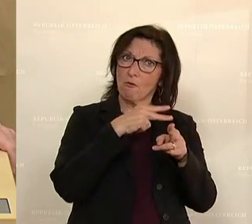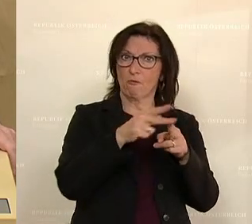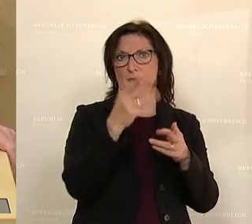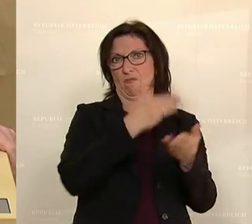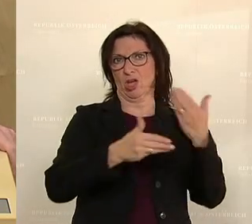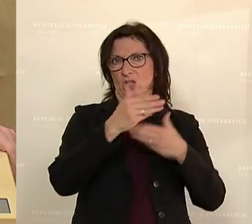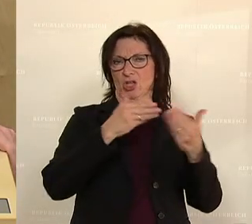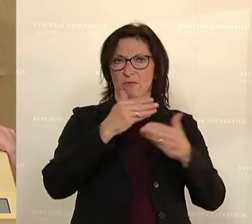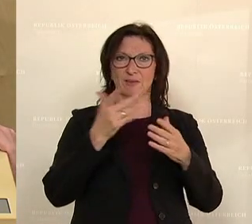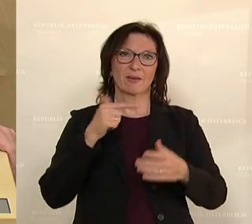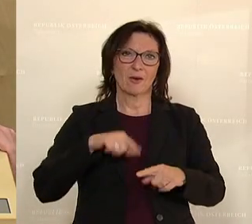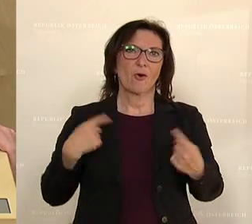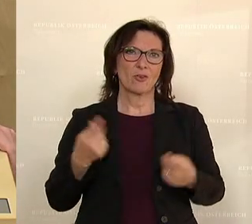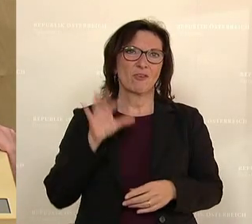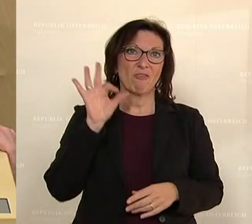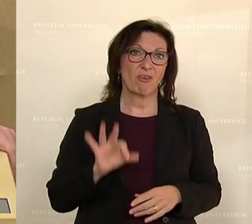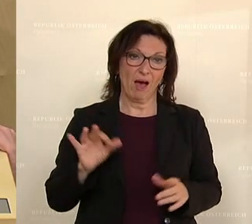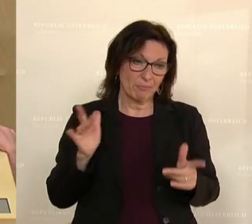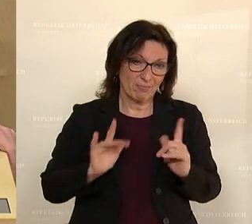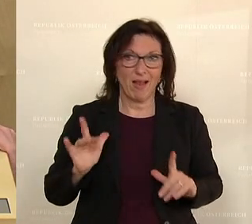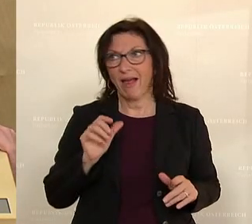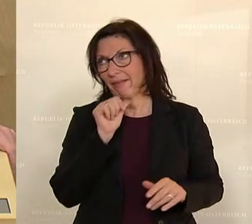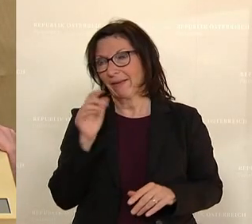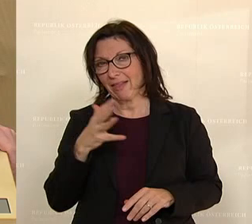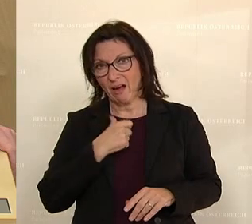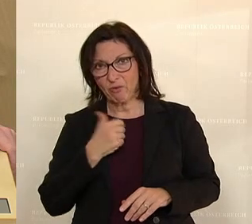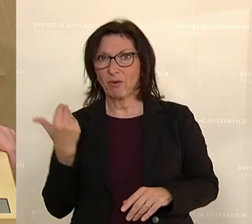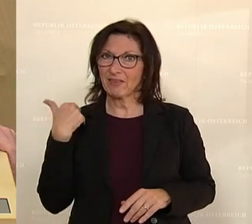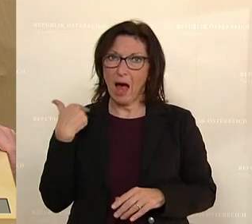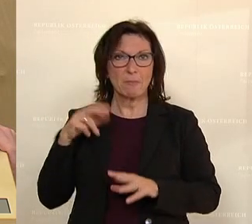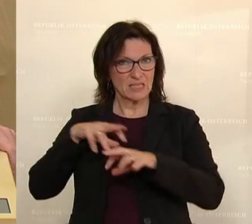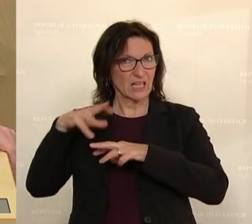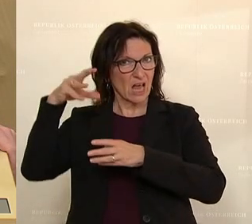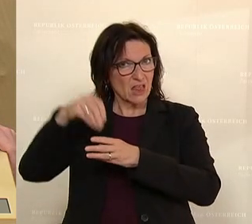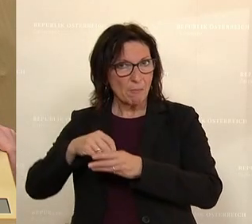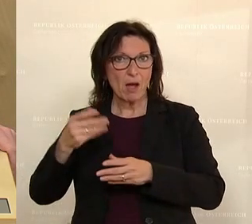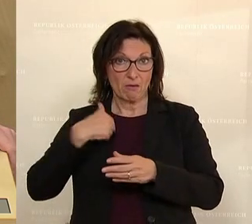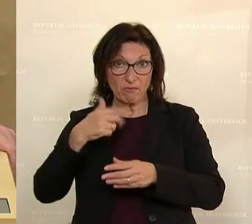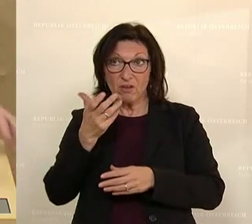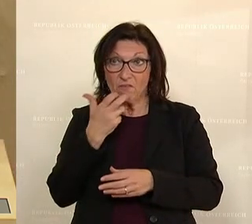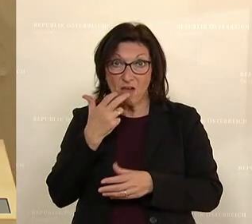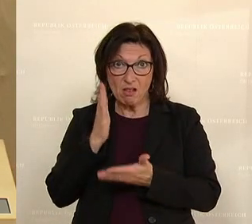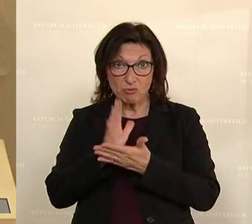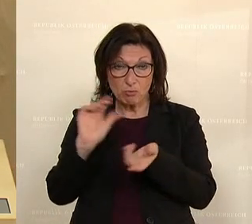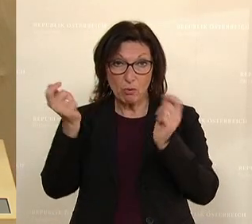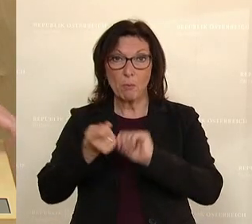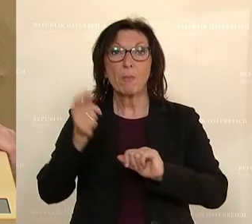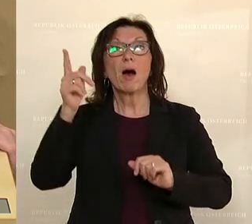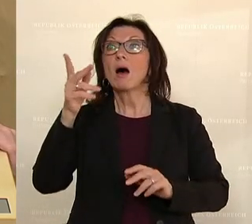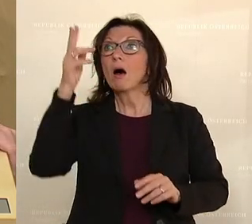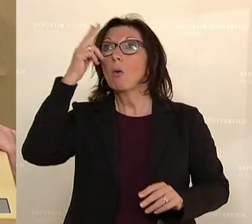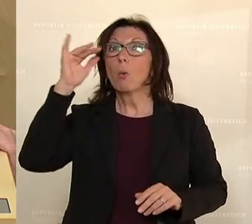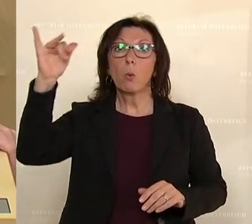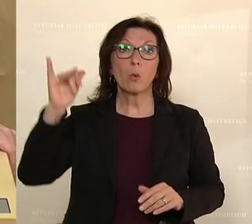das haben wir freiheitliche, leider erfolglose im Rahmen unserer Regierungsbeteiligung angehen wollen, dass die Universitäten